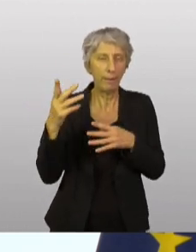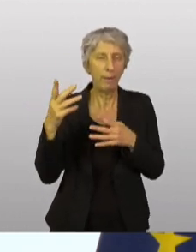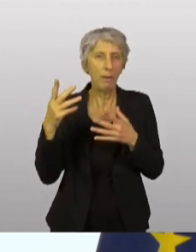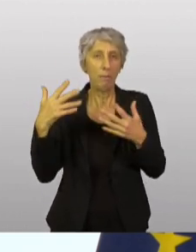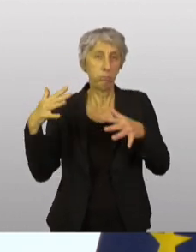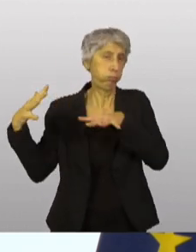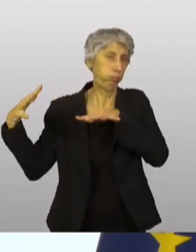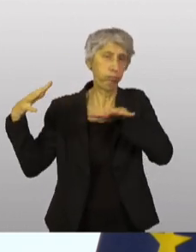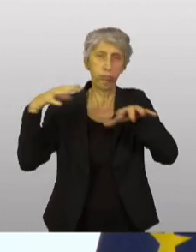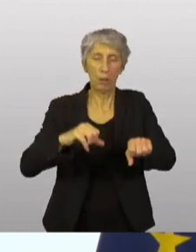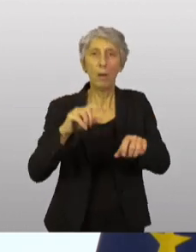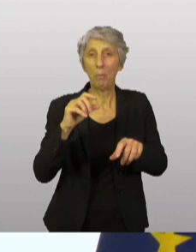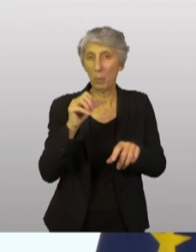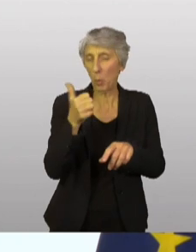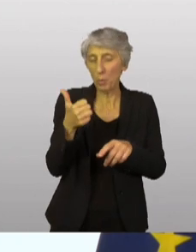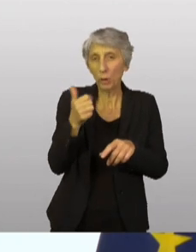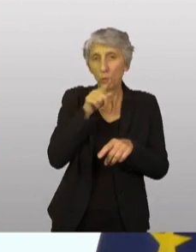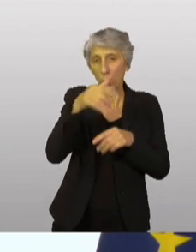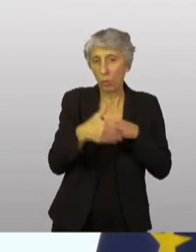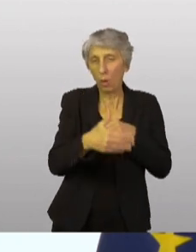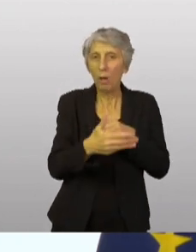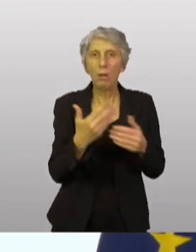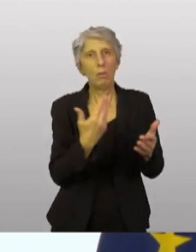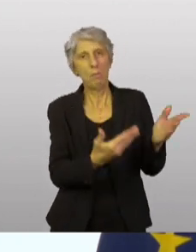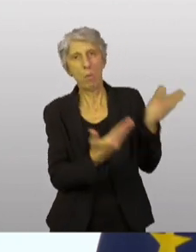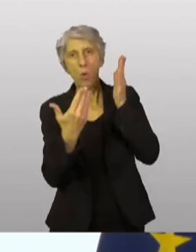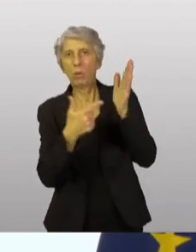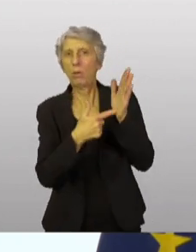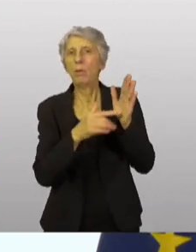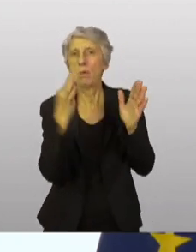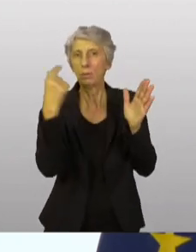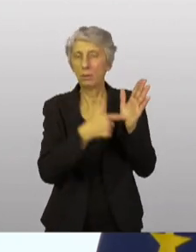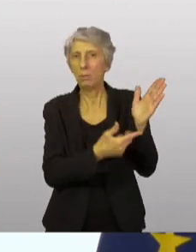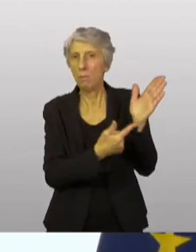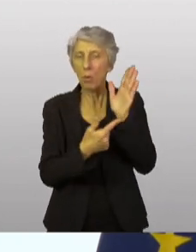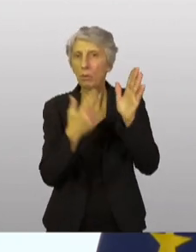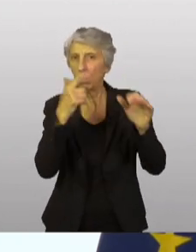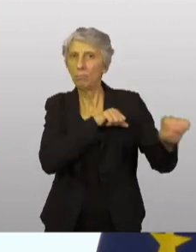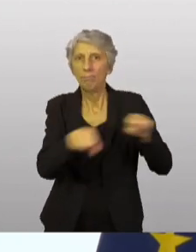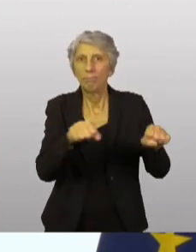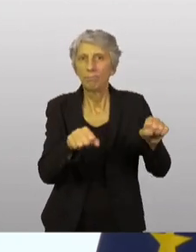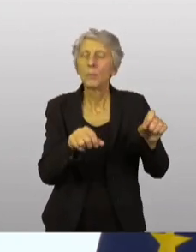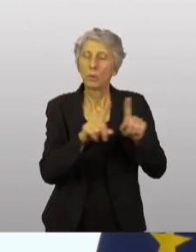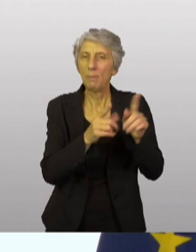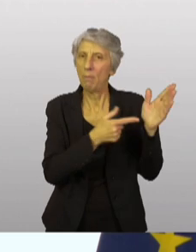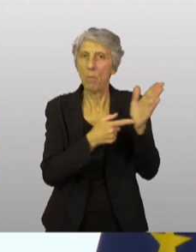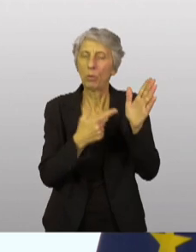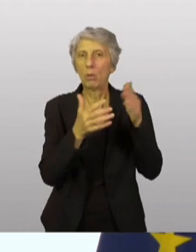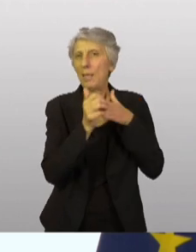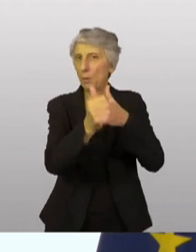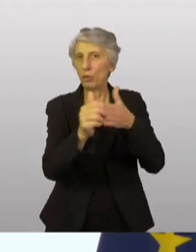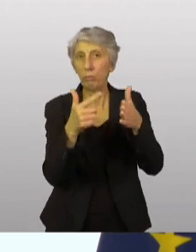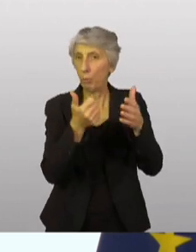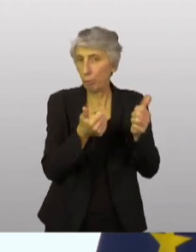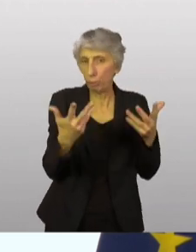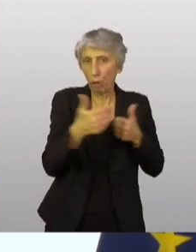grande invasion, a démontré son activité et son leadership dans plusieurs domaines,